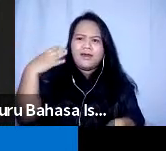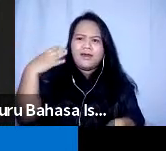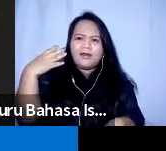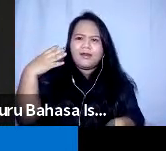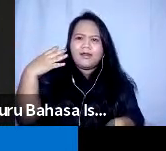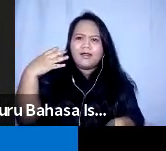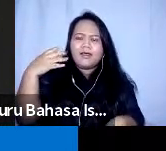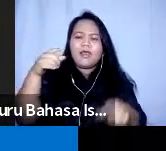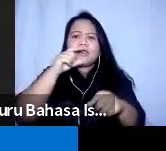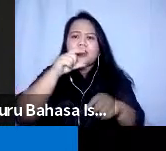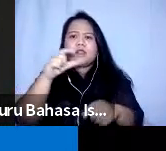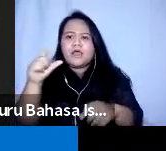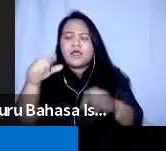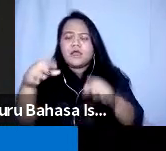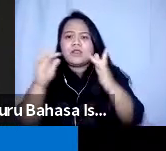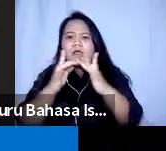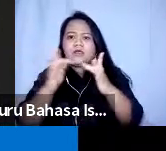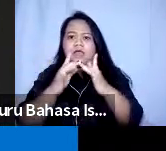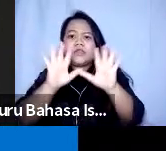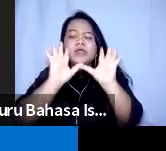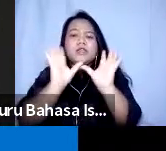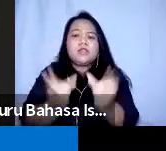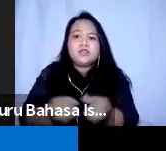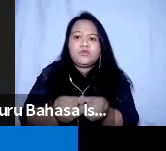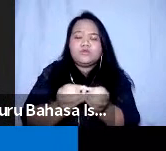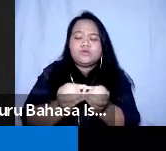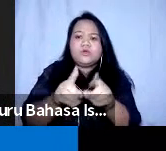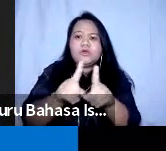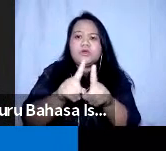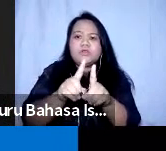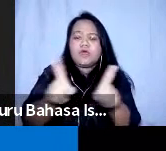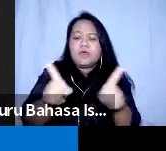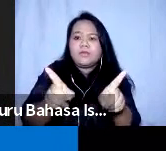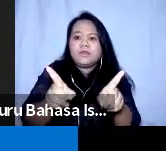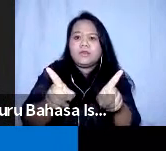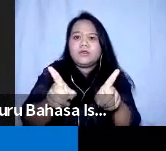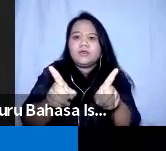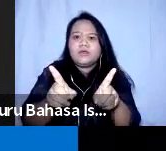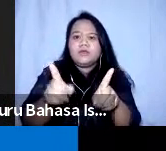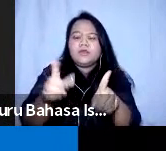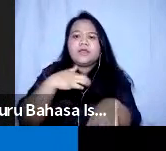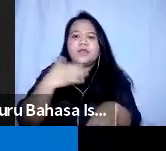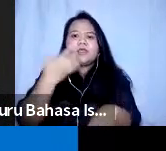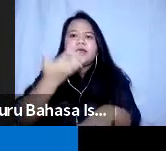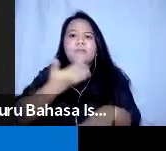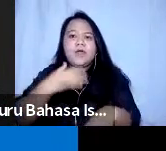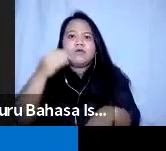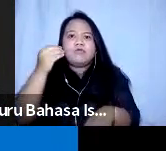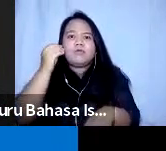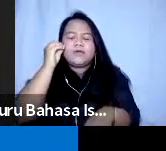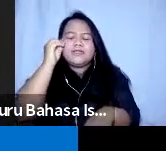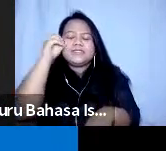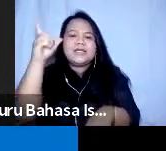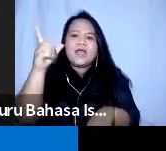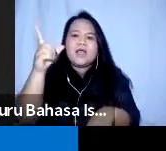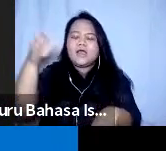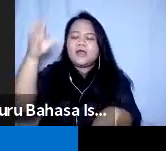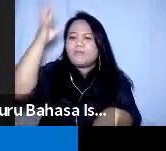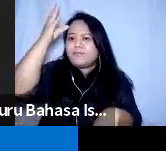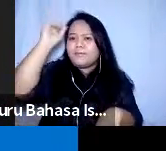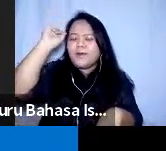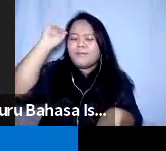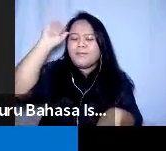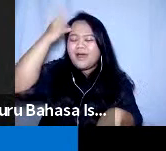kata-kata berkaitan dengan inklusi namun disini saya ingin merefresh kembali pemahaman kita